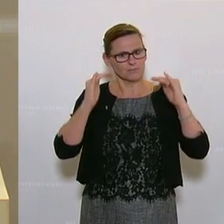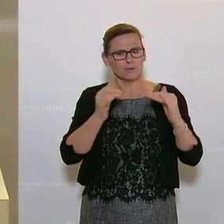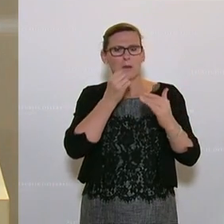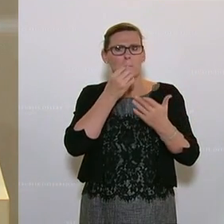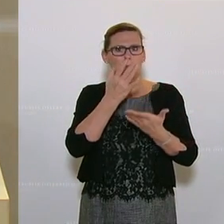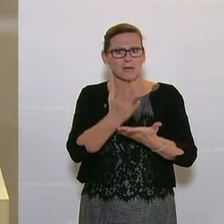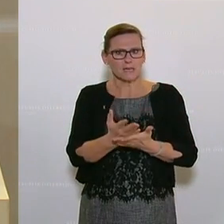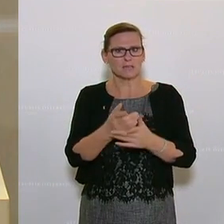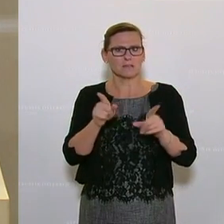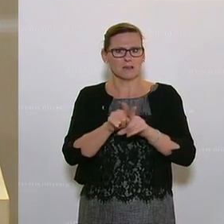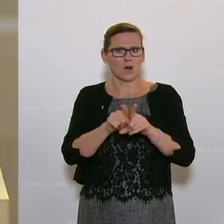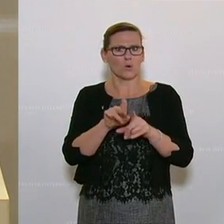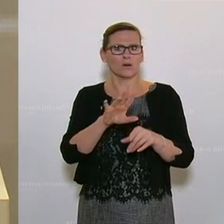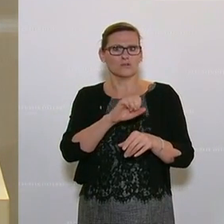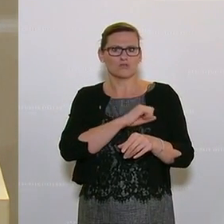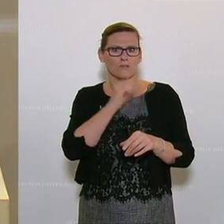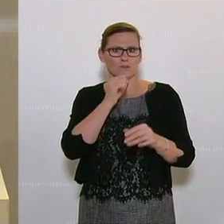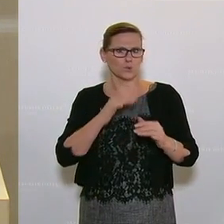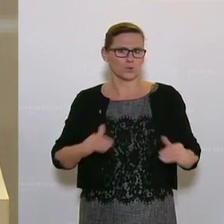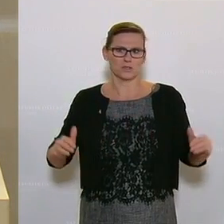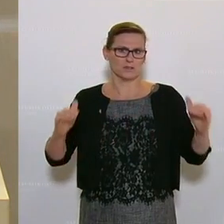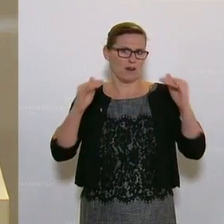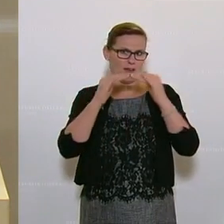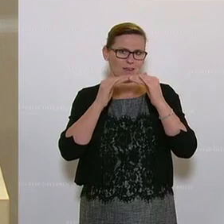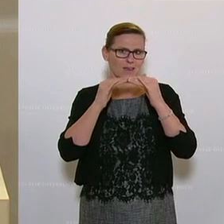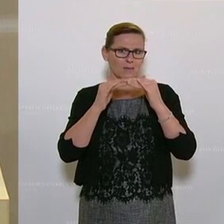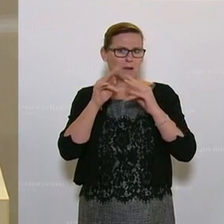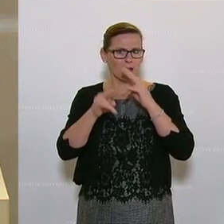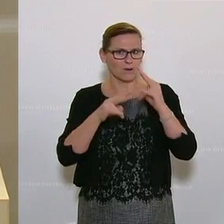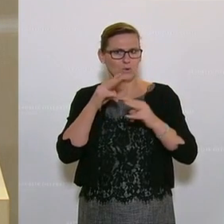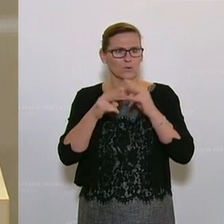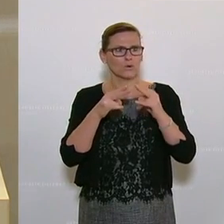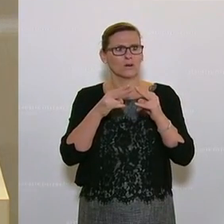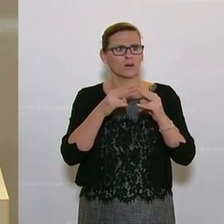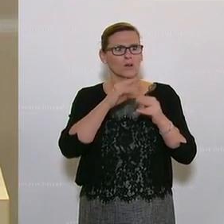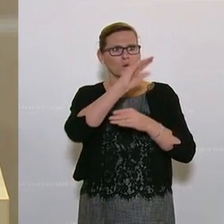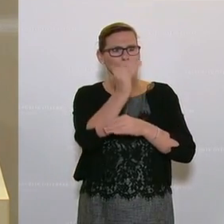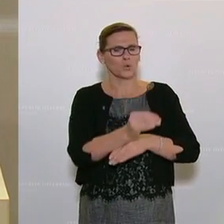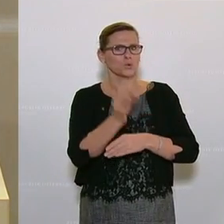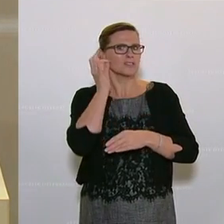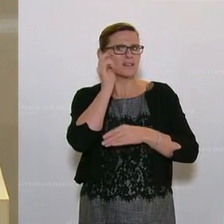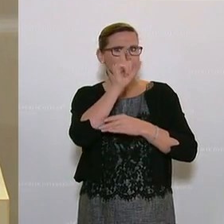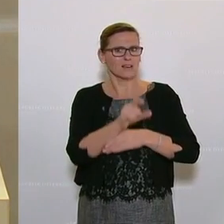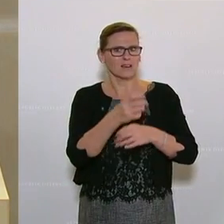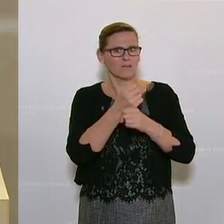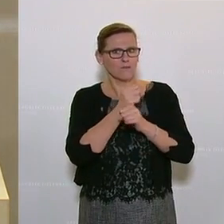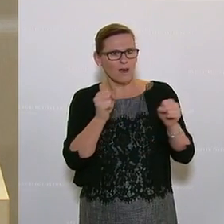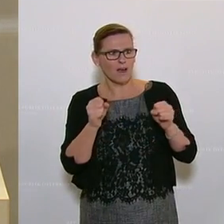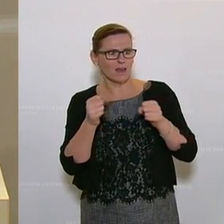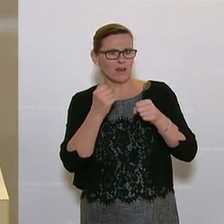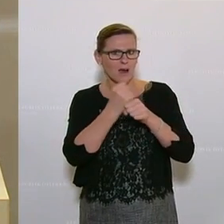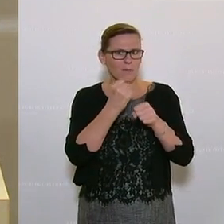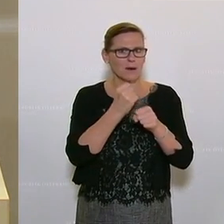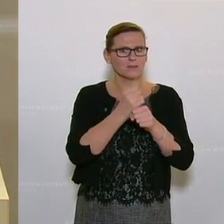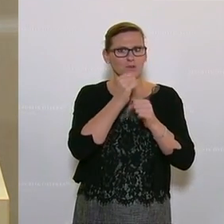schaffen noch keine Gleichstellung. Und gerade für freiberufliche Künstlerinnen greifen auch keine Gleichstellungspläne